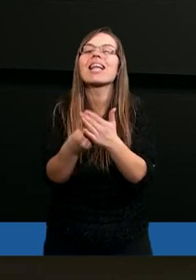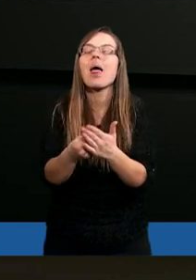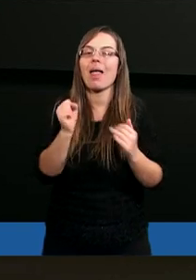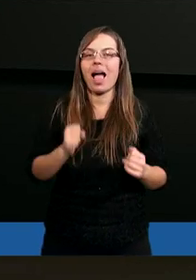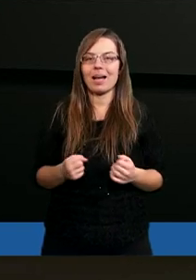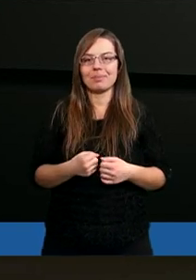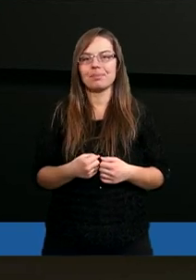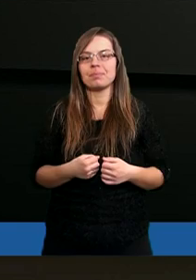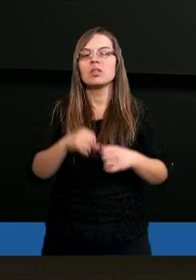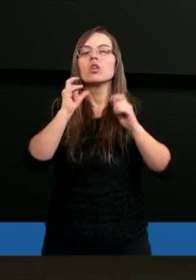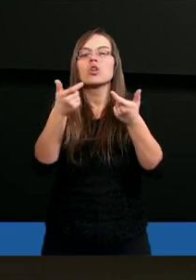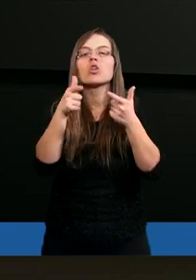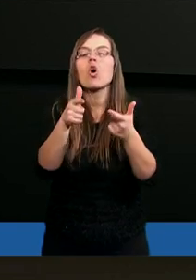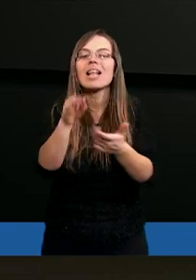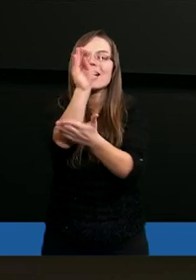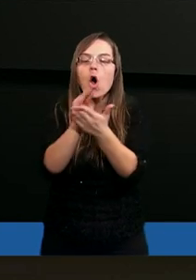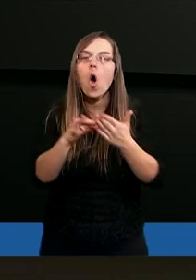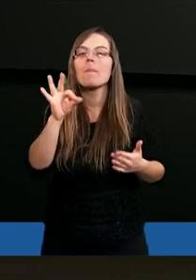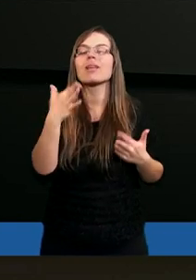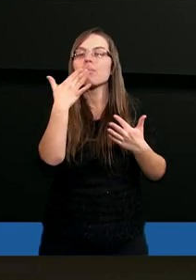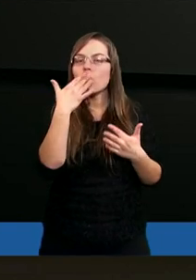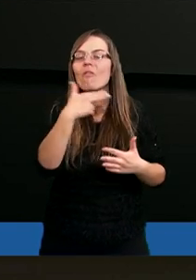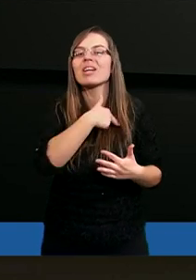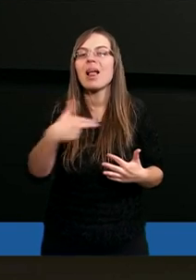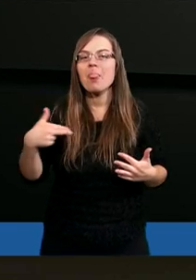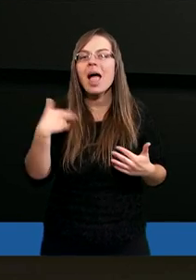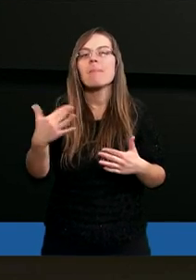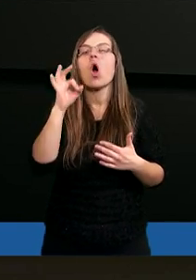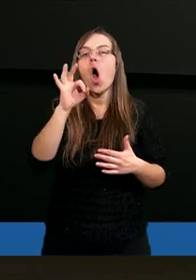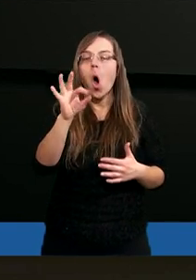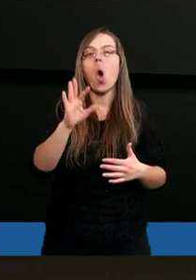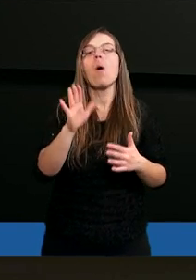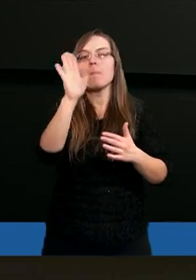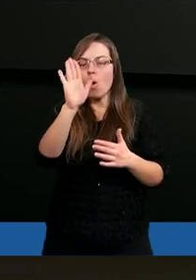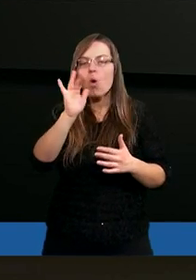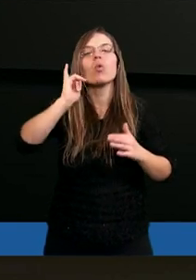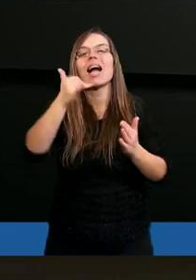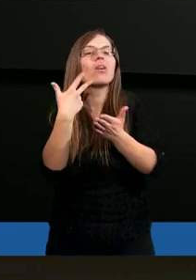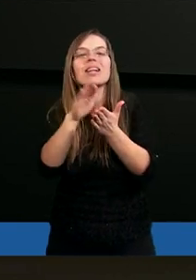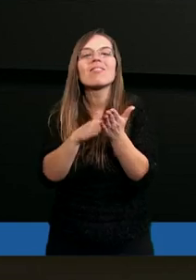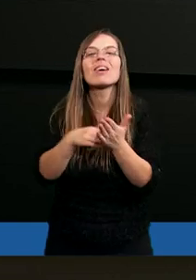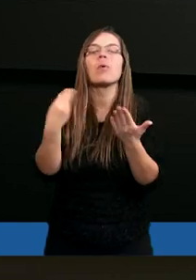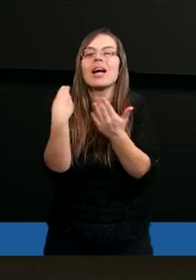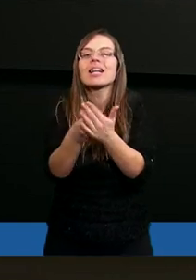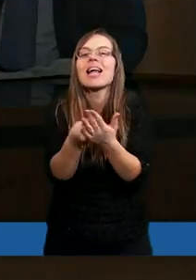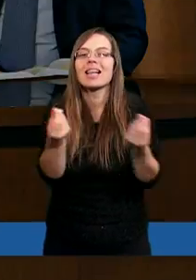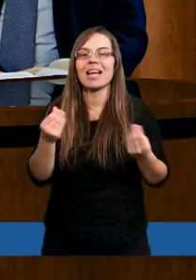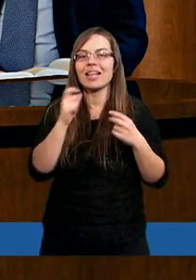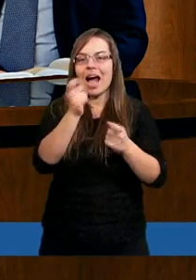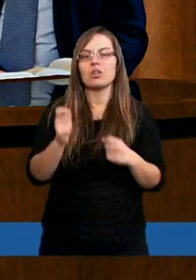odkupienia? Co ten opis mówi nam o nim i o tej niezwykłej cenie?